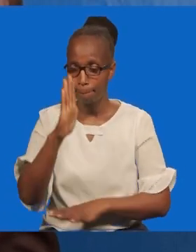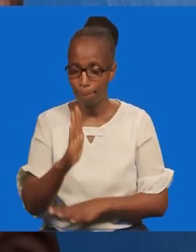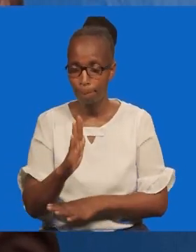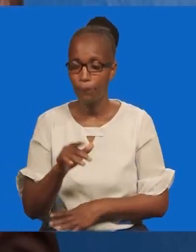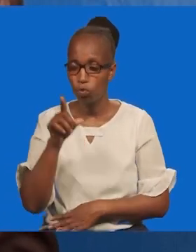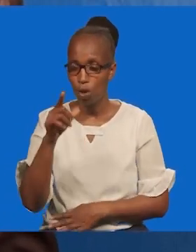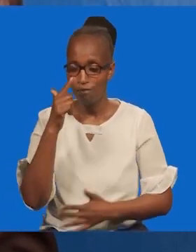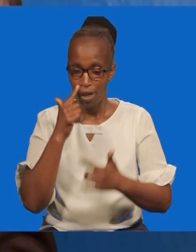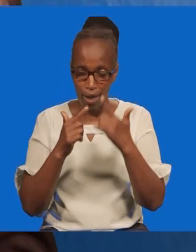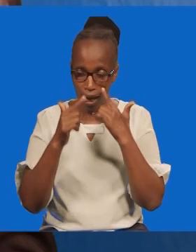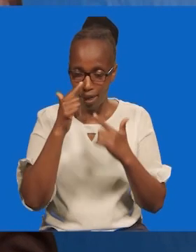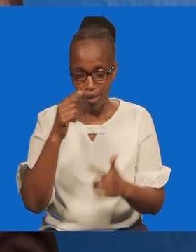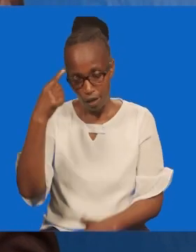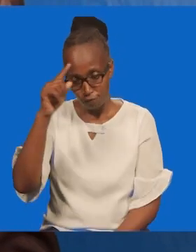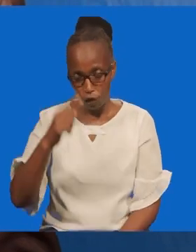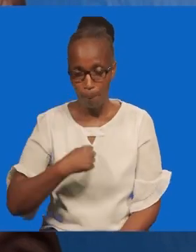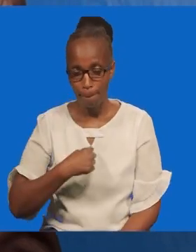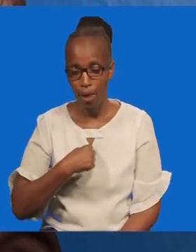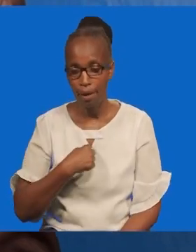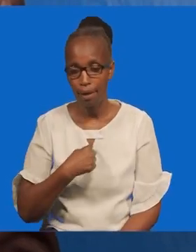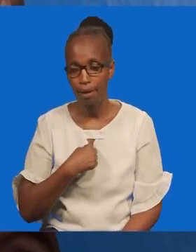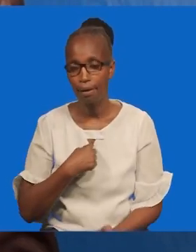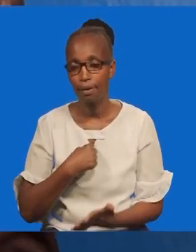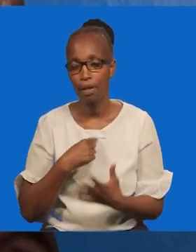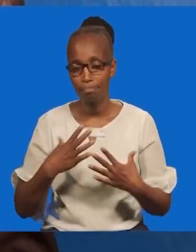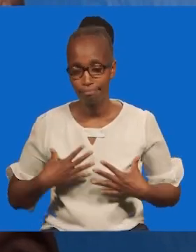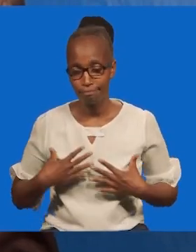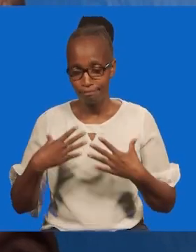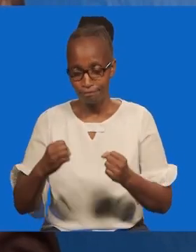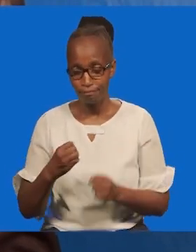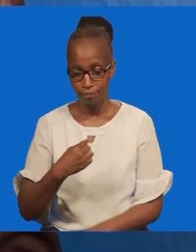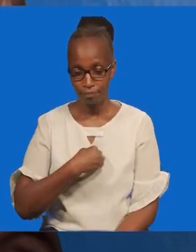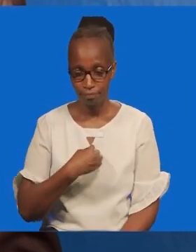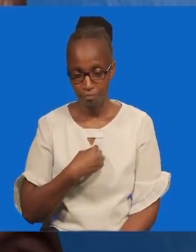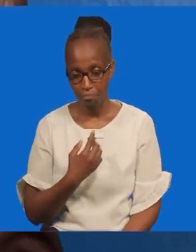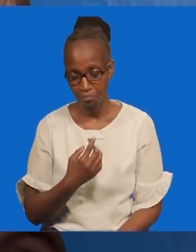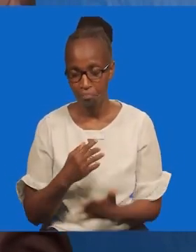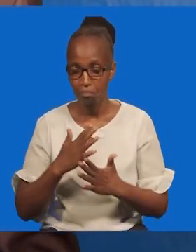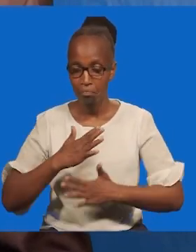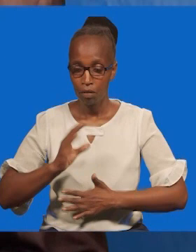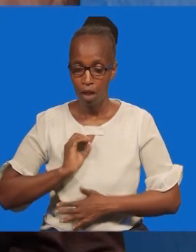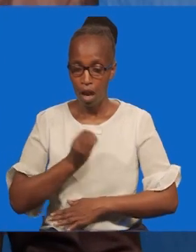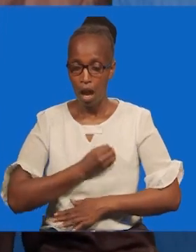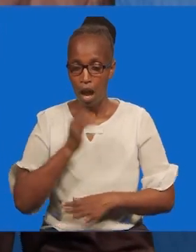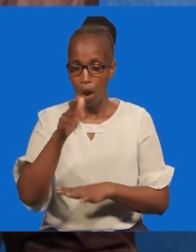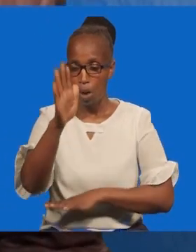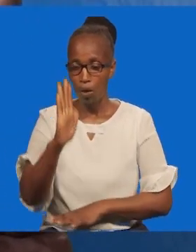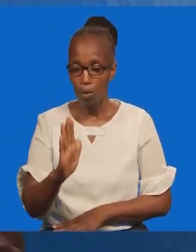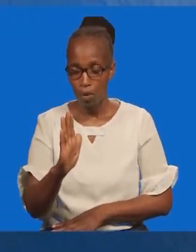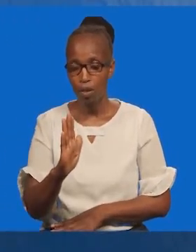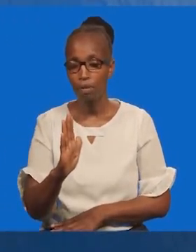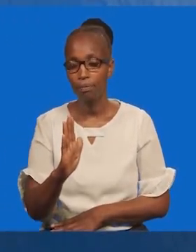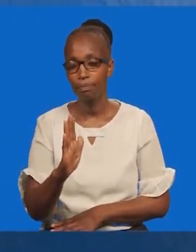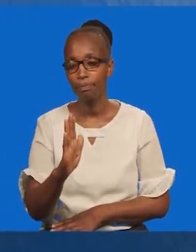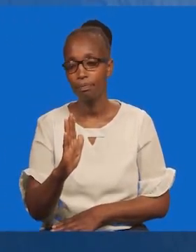wangu. Nilikulilia, ukaniponya. Mungu